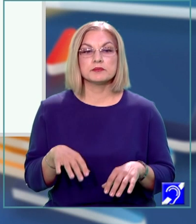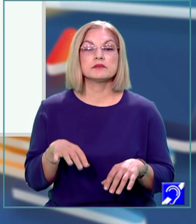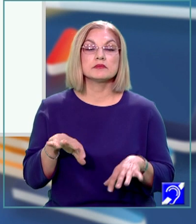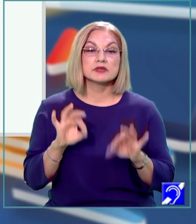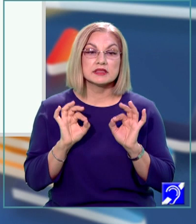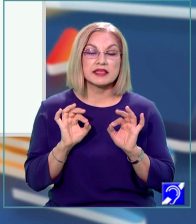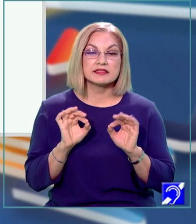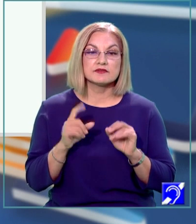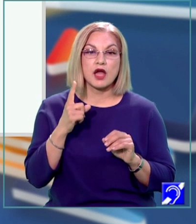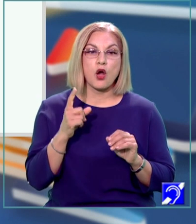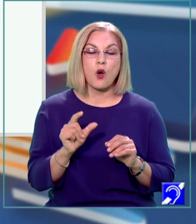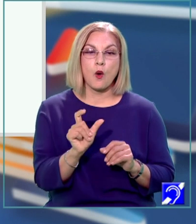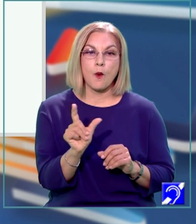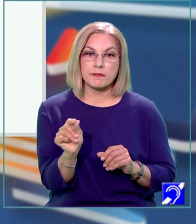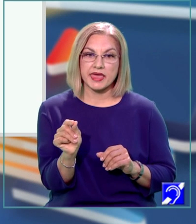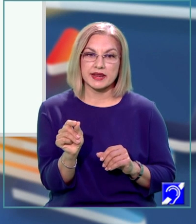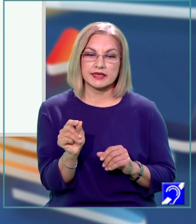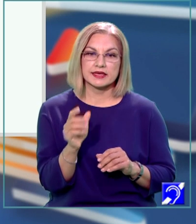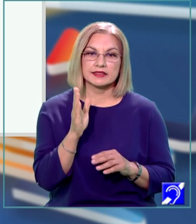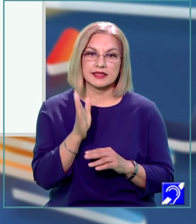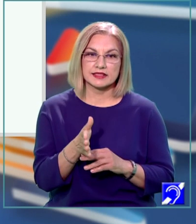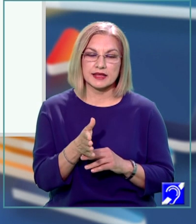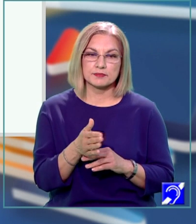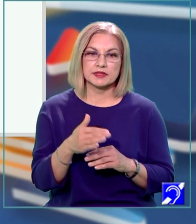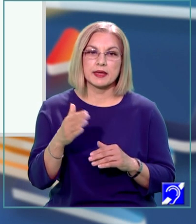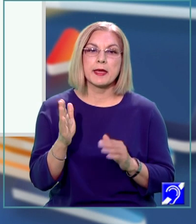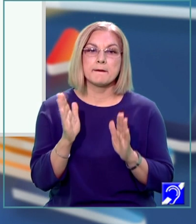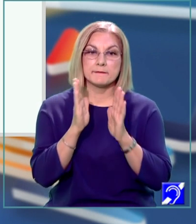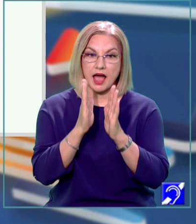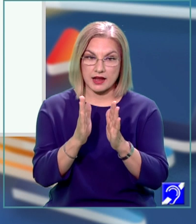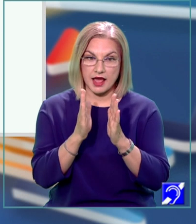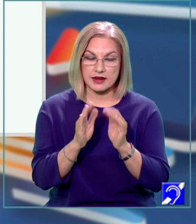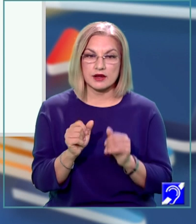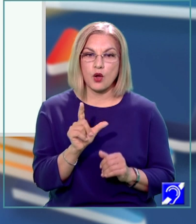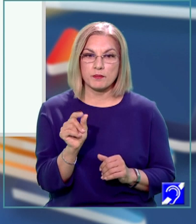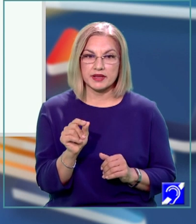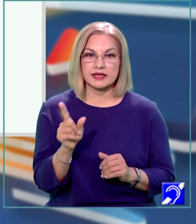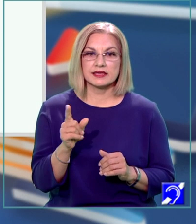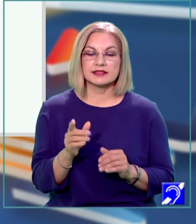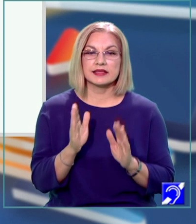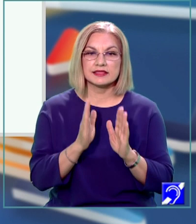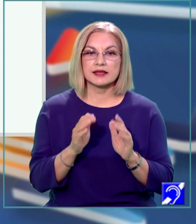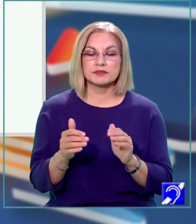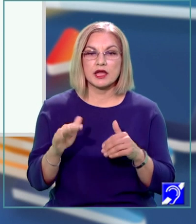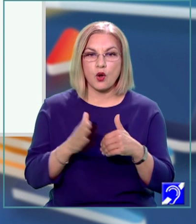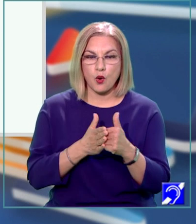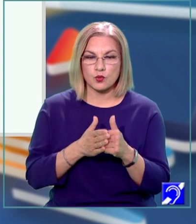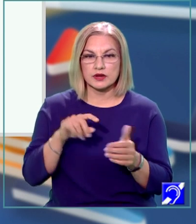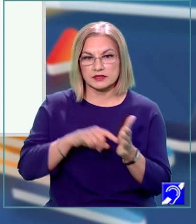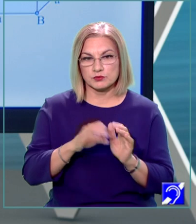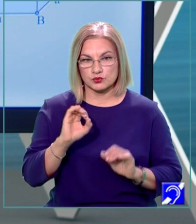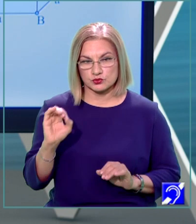pereche de drepte paralele, o pereche de drepte concurente în punctul C, o pereche de drepte